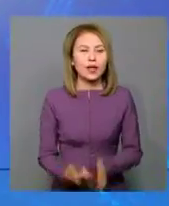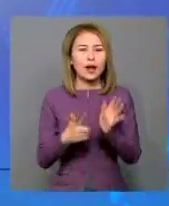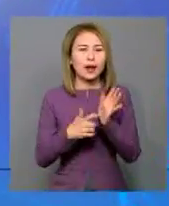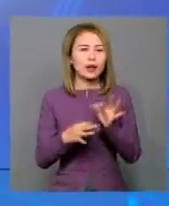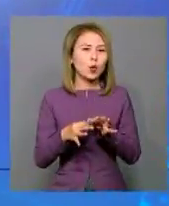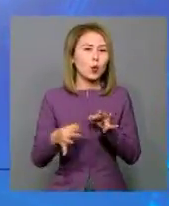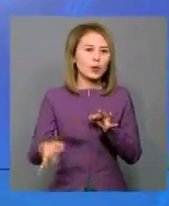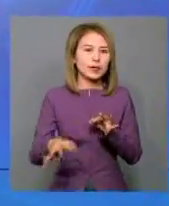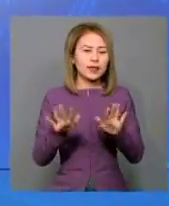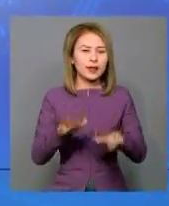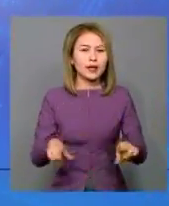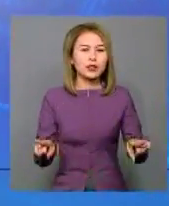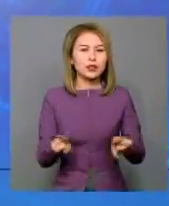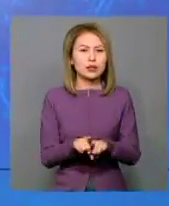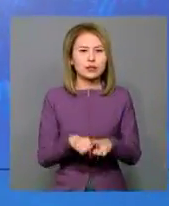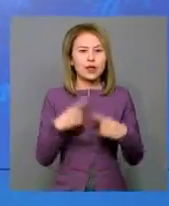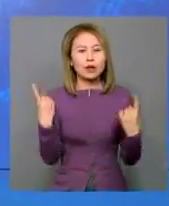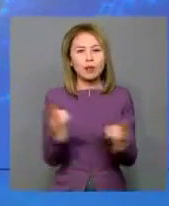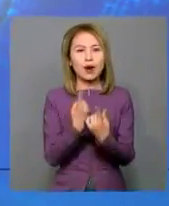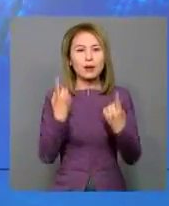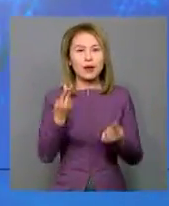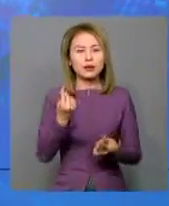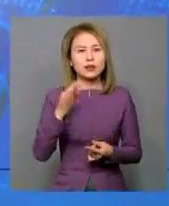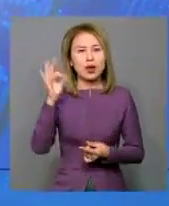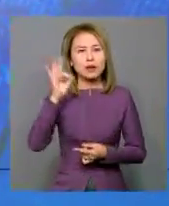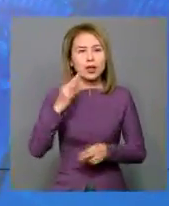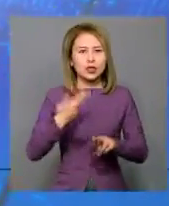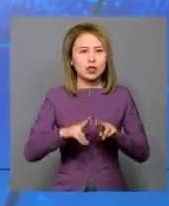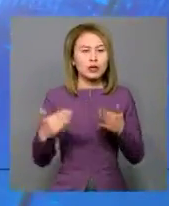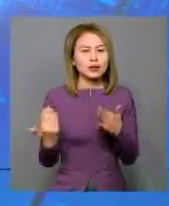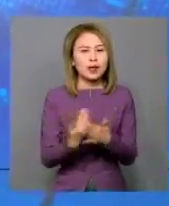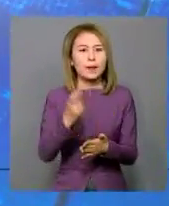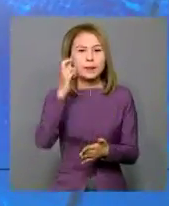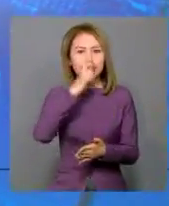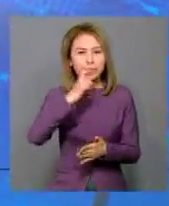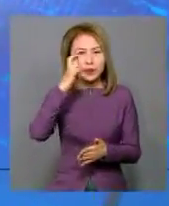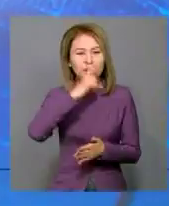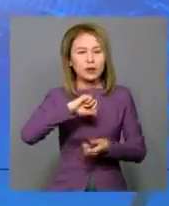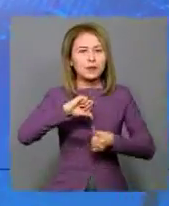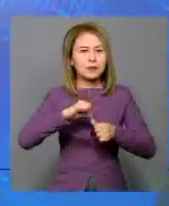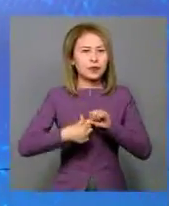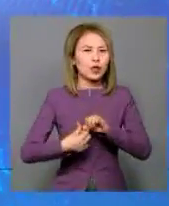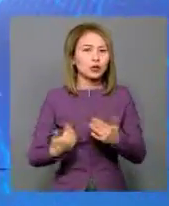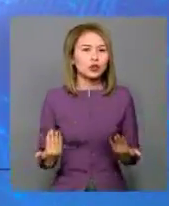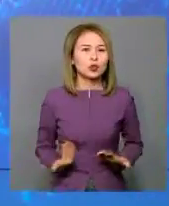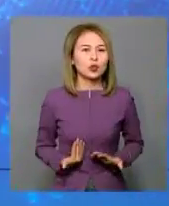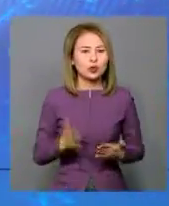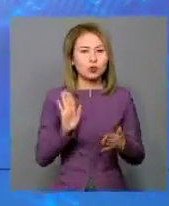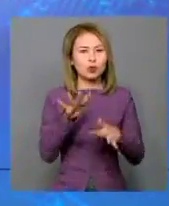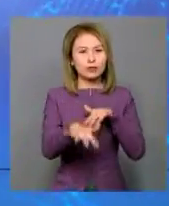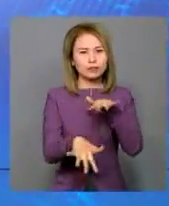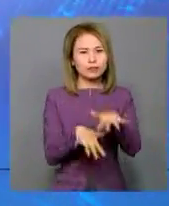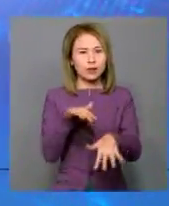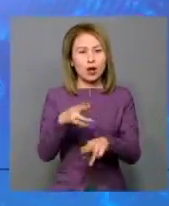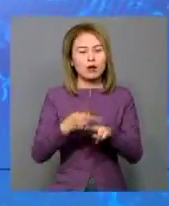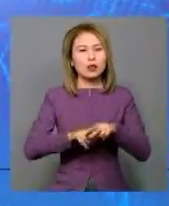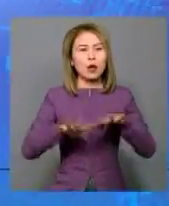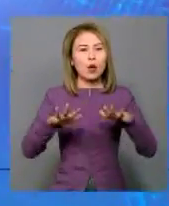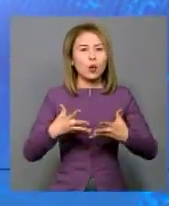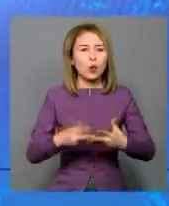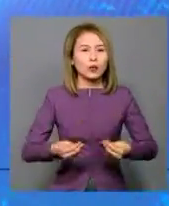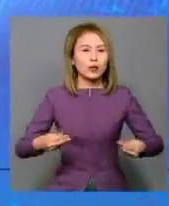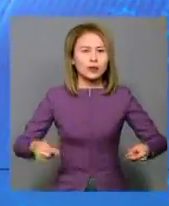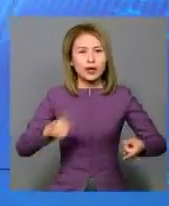Қарығанды ғобылысының декандары женгілдетілген бағамен берілетін жанар жағармайды енді тұрғылықты жерден алатын болды. Ажауапта, операторлар